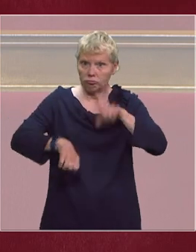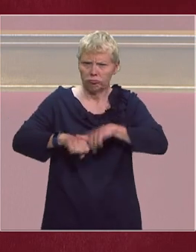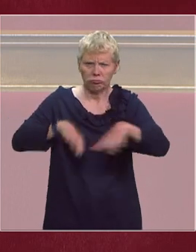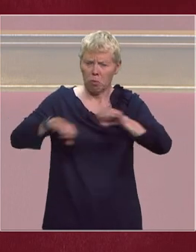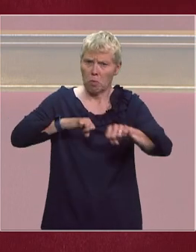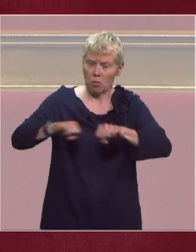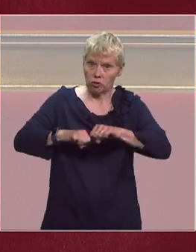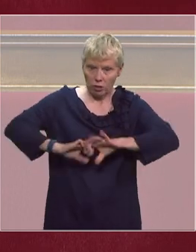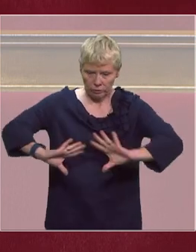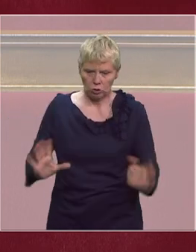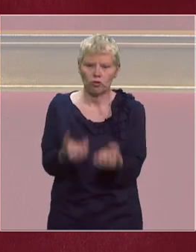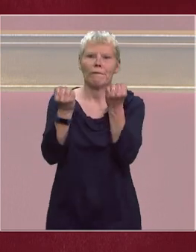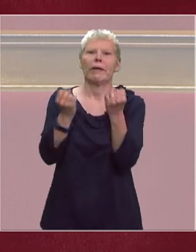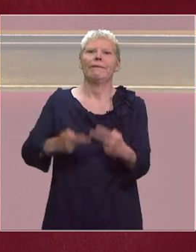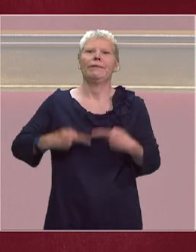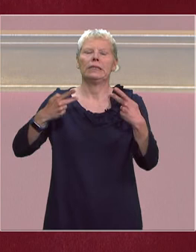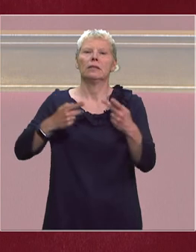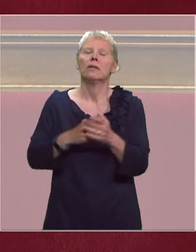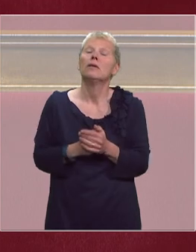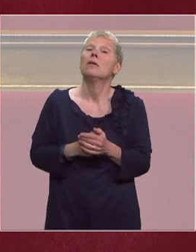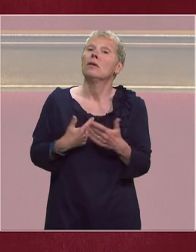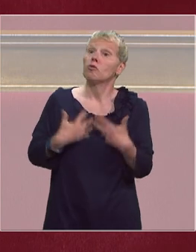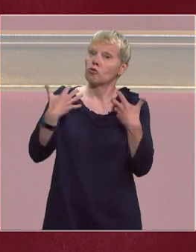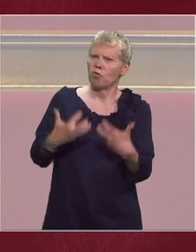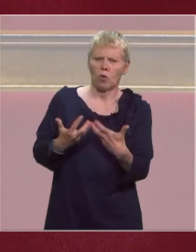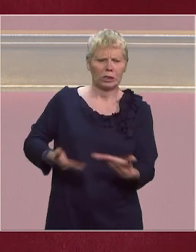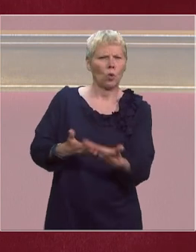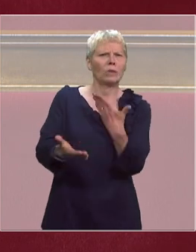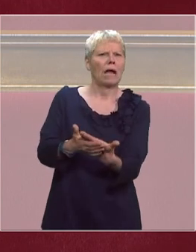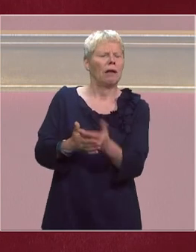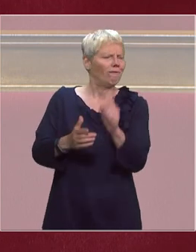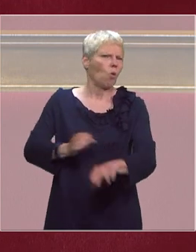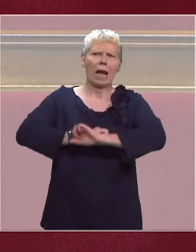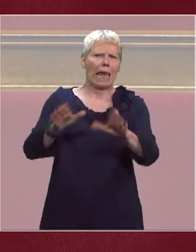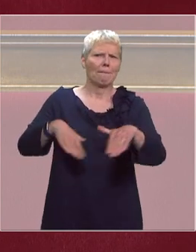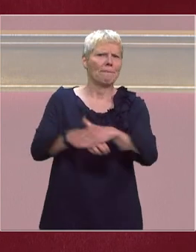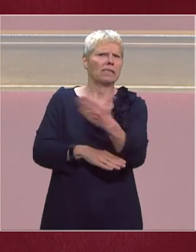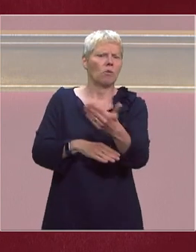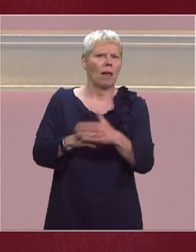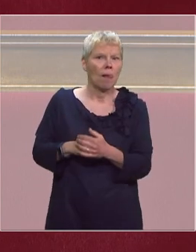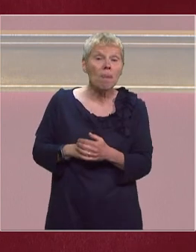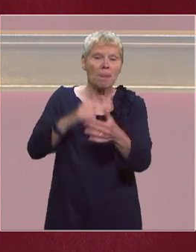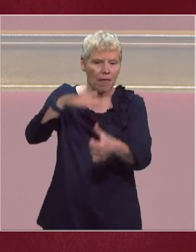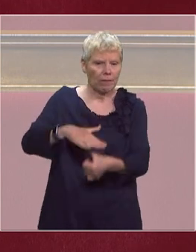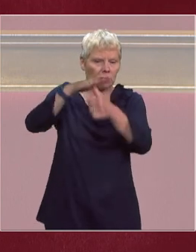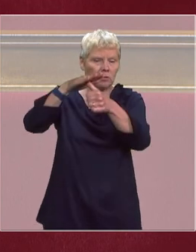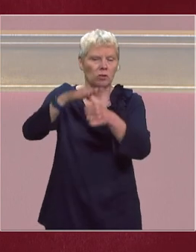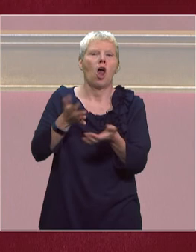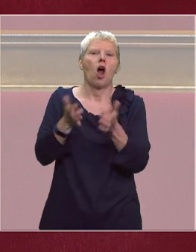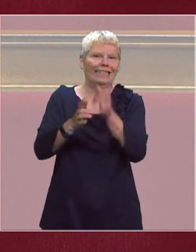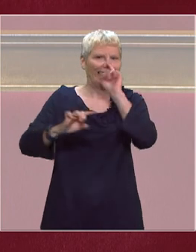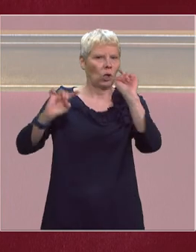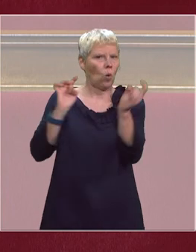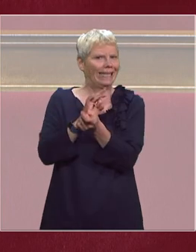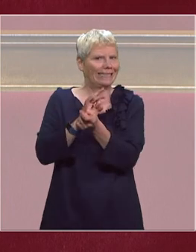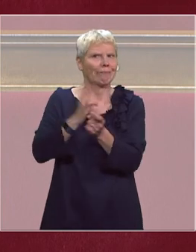permis une nouvelle fois de sauver des vies je souhaite que toute la lumière soit faite sur ce qui s'est passé le parquet national antiterroriste s'est saisi de